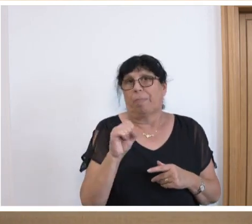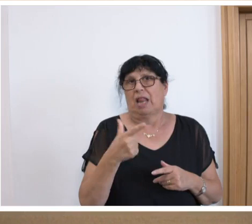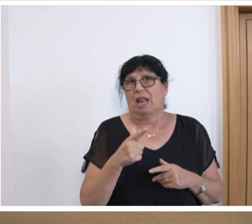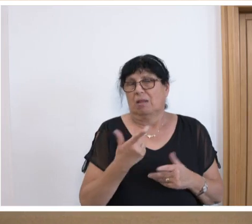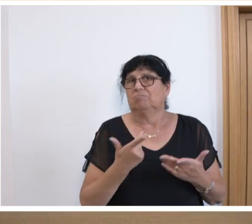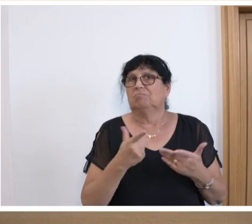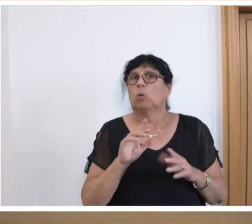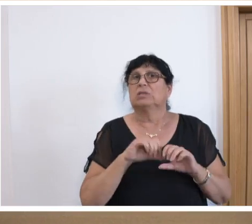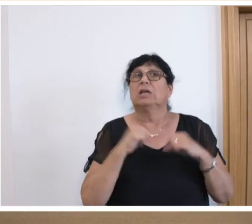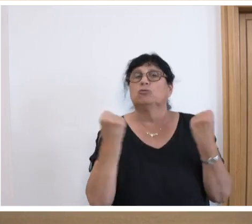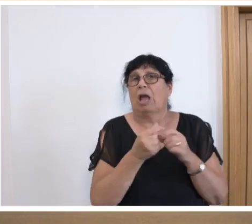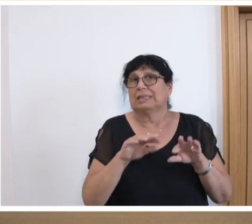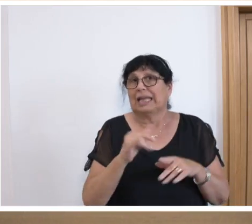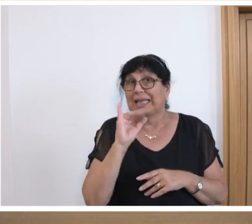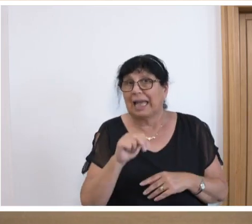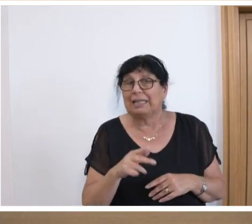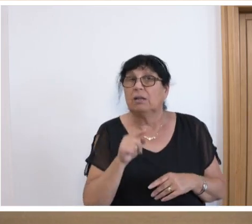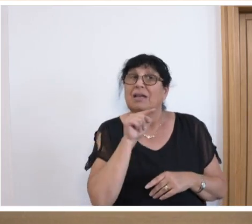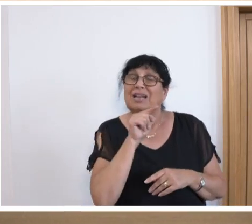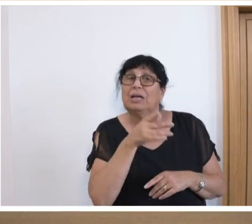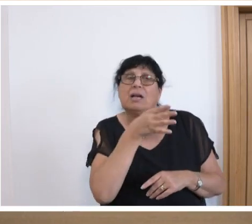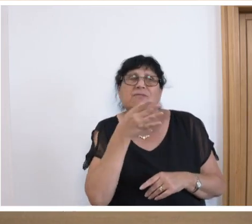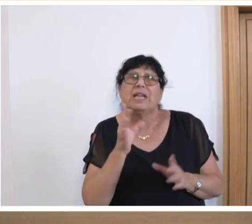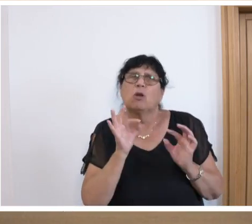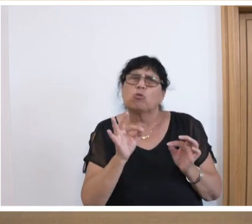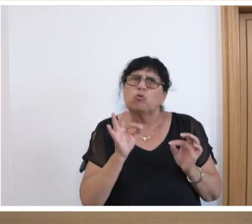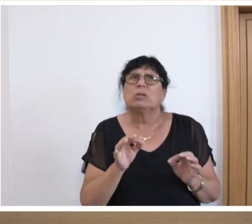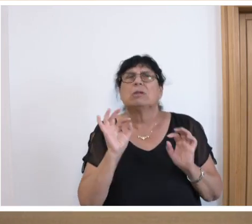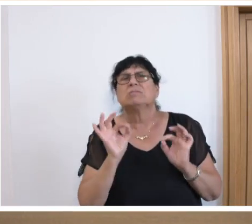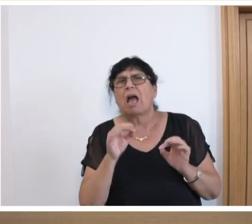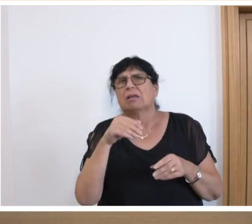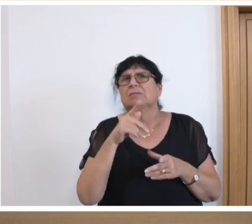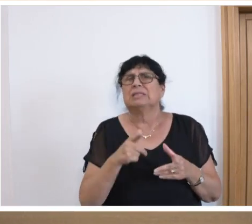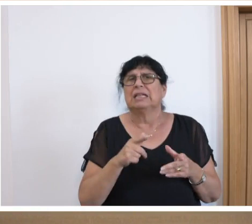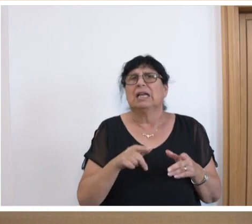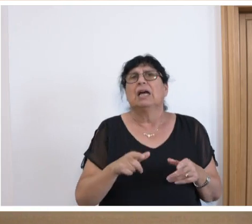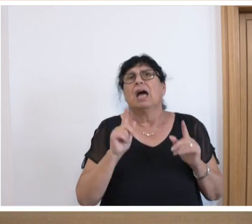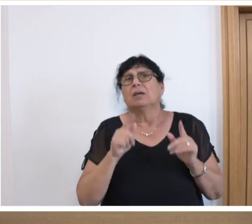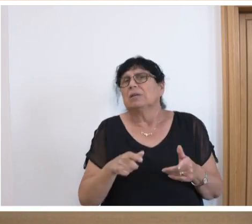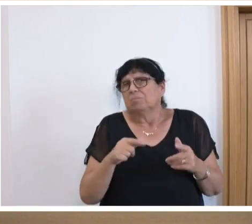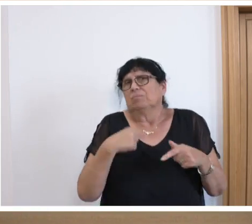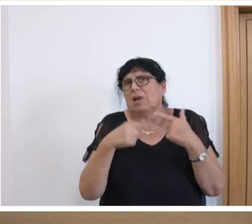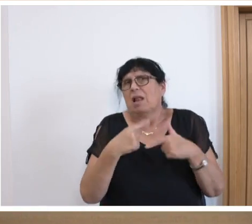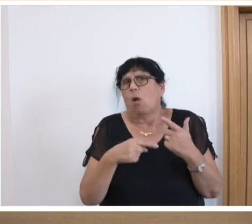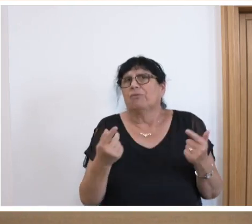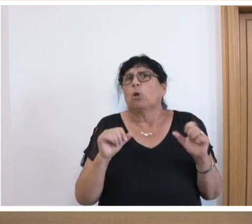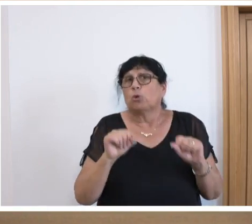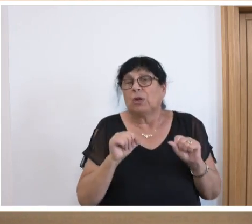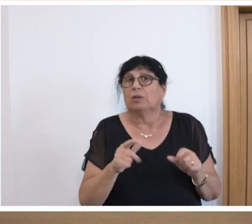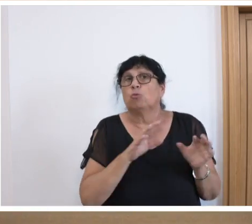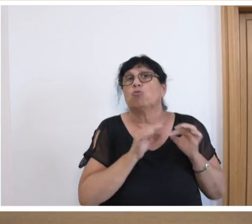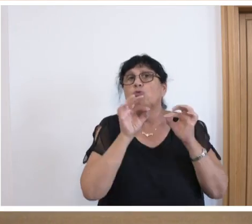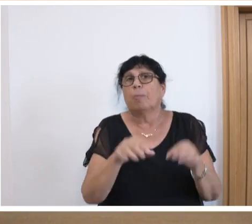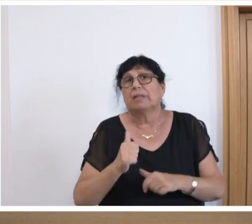Staatssekretärin. Dort sind viele gute Dinge, die jetzt aufs Gleis gesetzt werden. Sprich, die Übertragung der